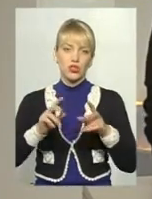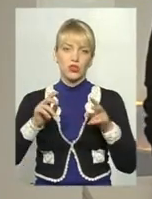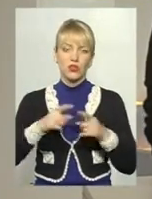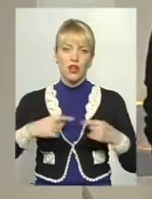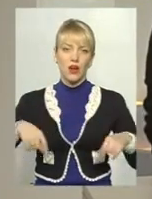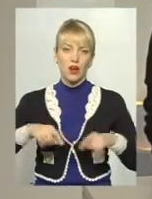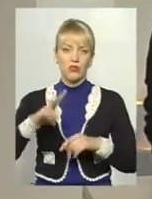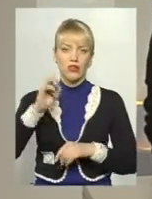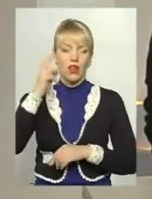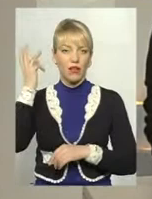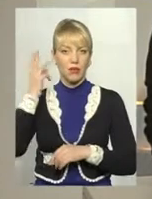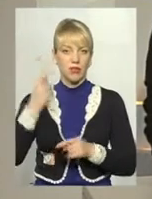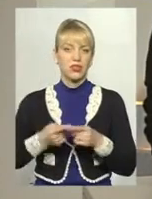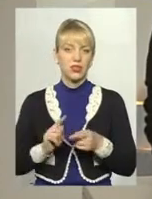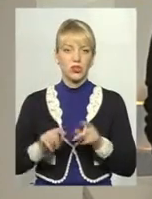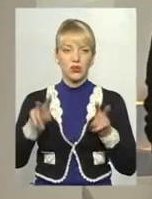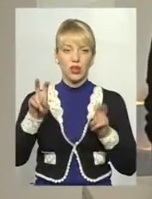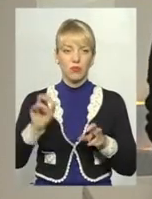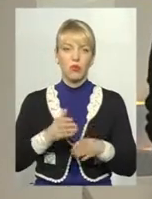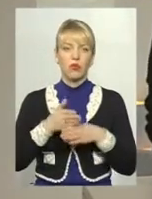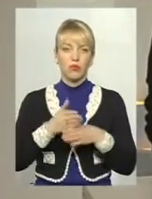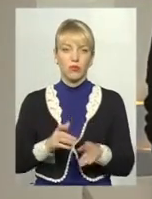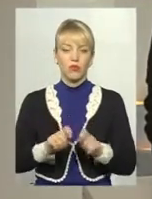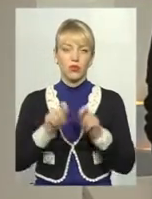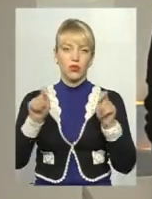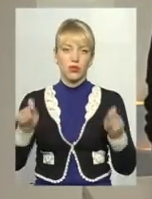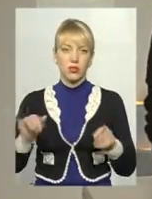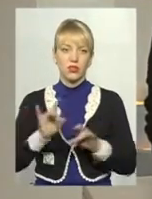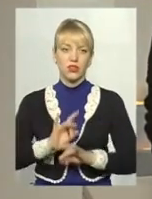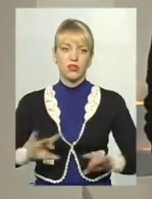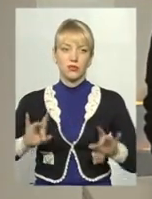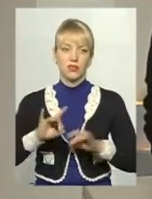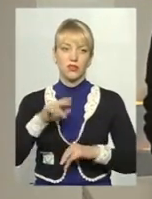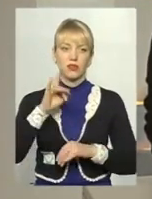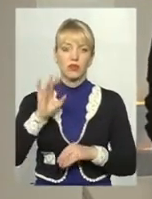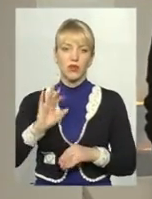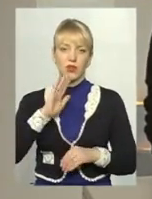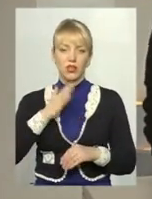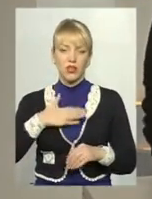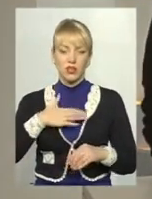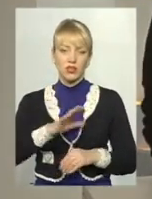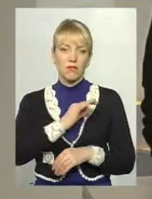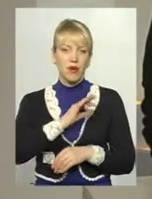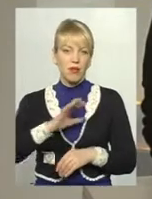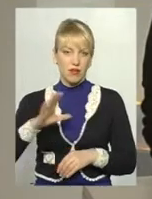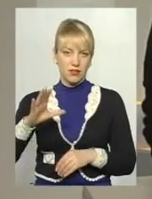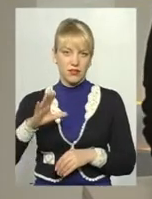Хмельниччині. І сьогодні цю тему допоможуть розкрити і розповісти про наші багаті